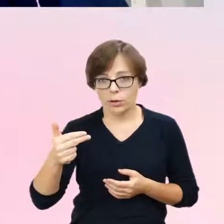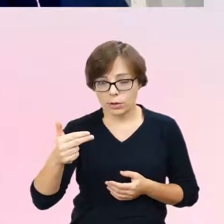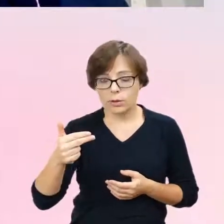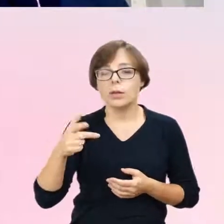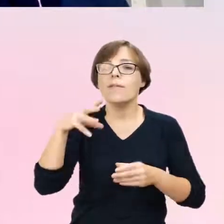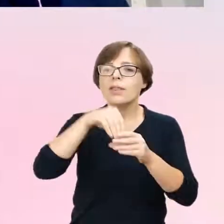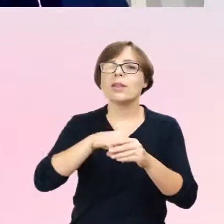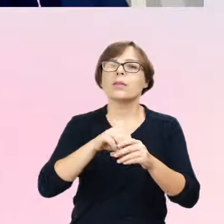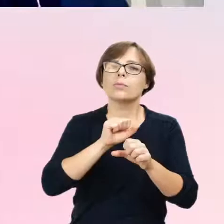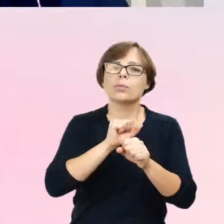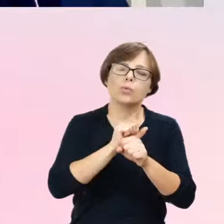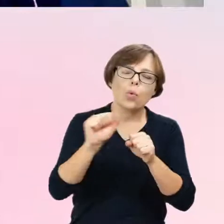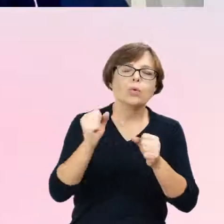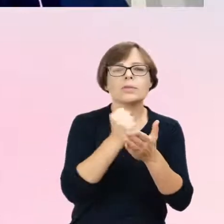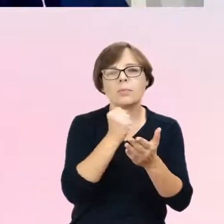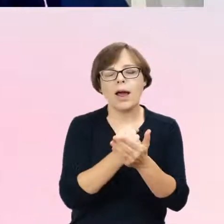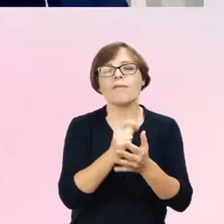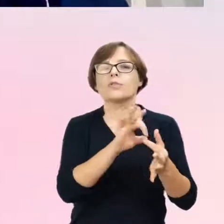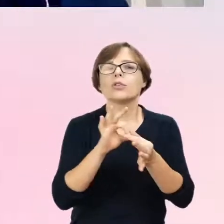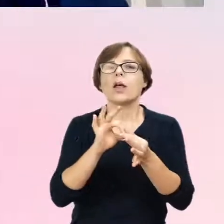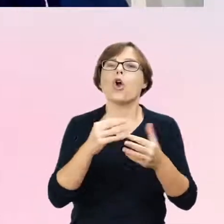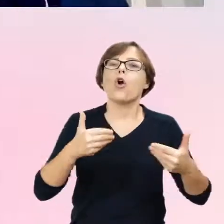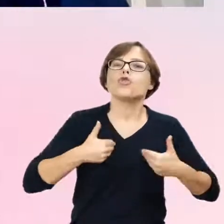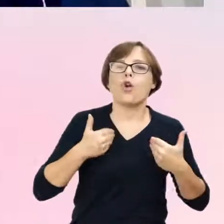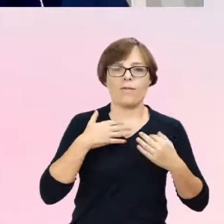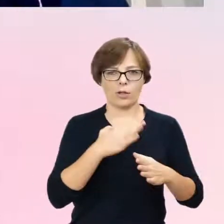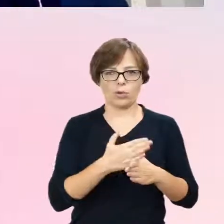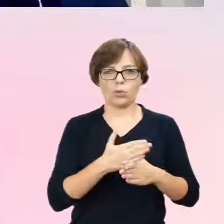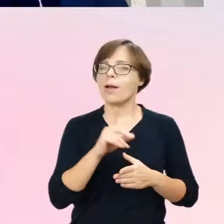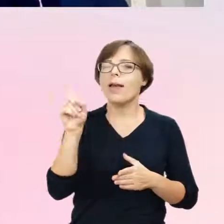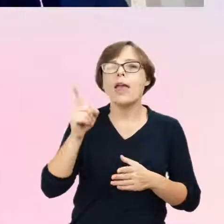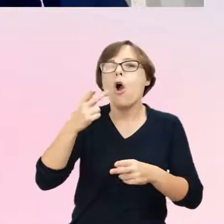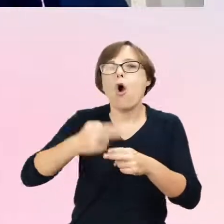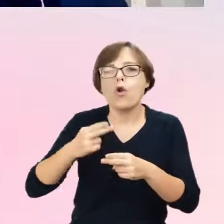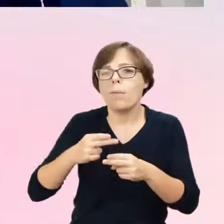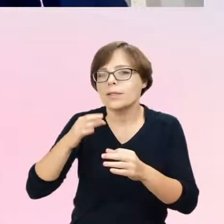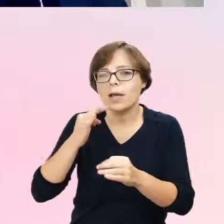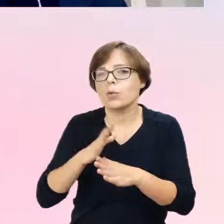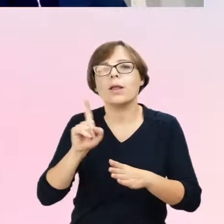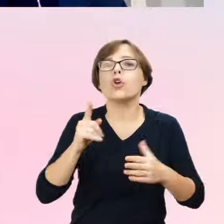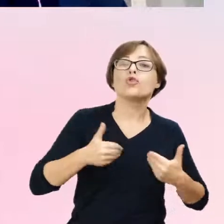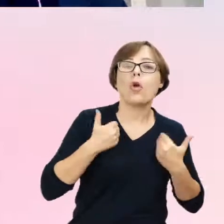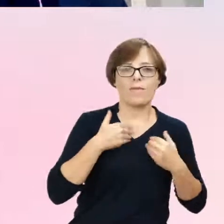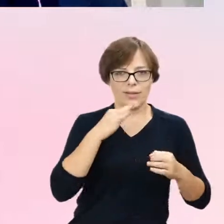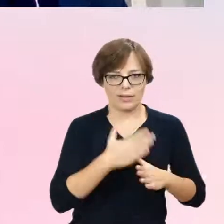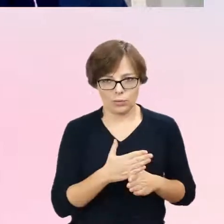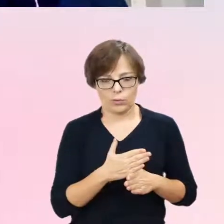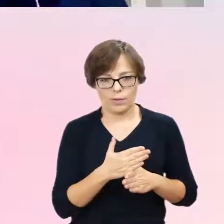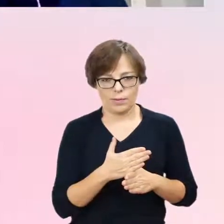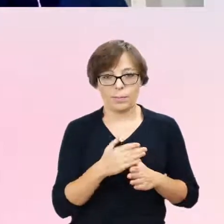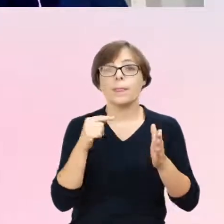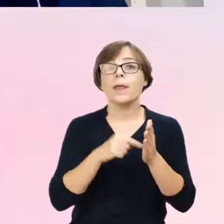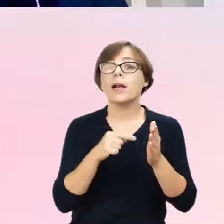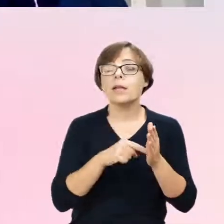związane ze zdrowiem seksualnym, a nie z patologią seksualną. I do opisu właśnie zjawiska, które kiedyś było nazywano